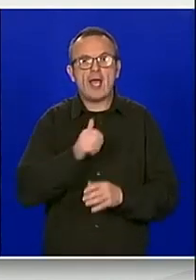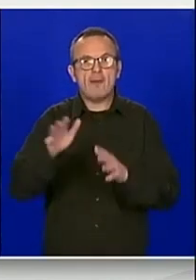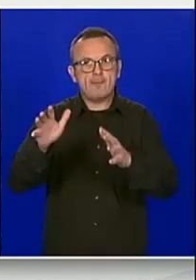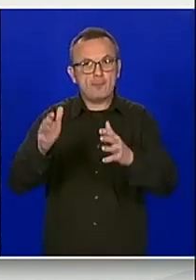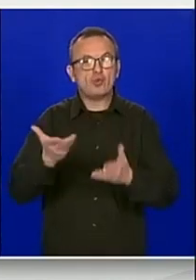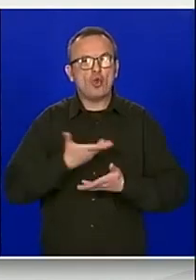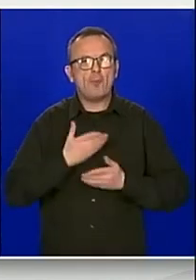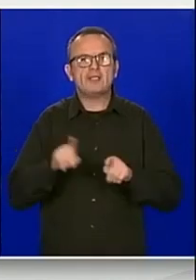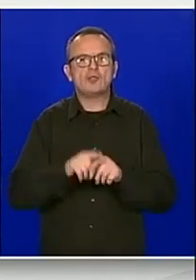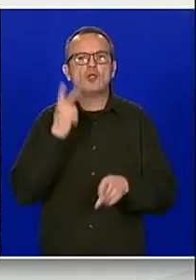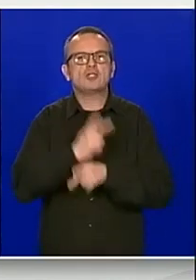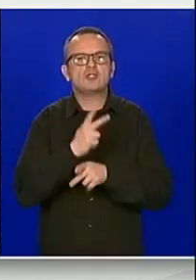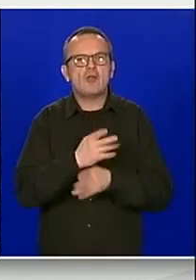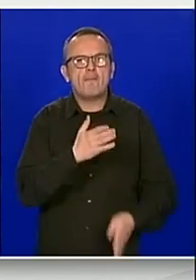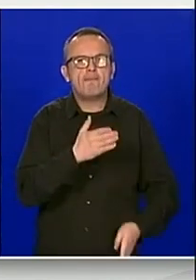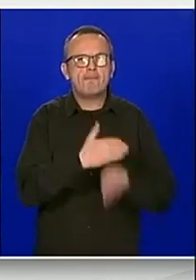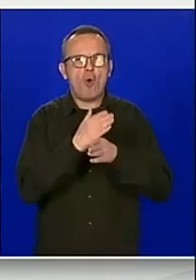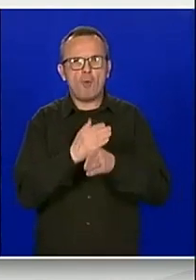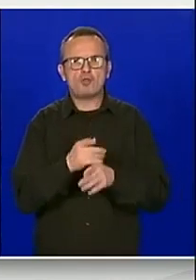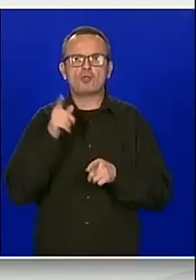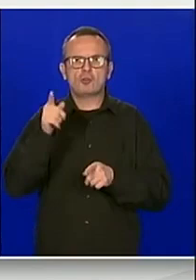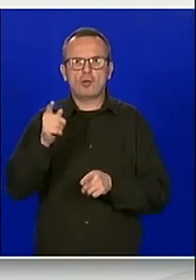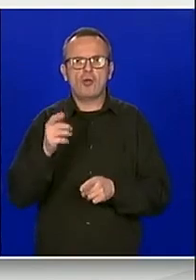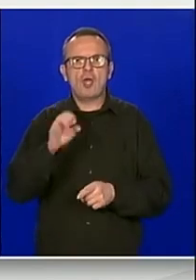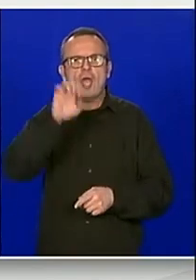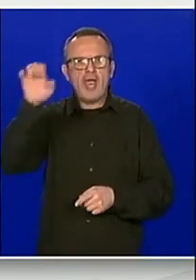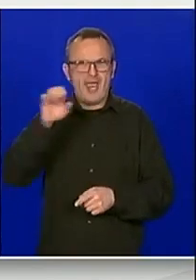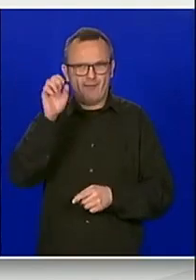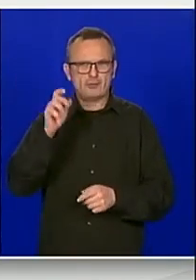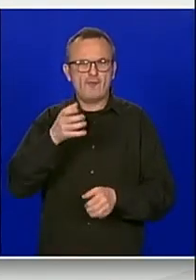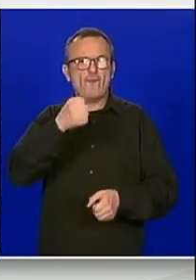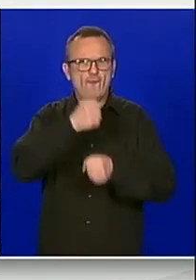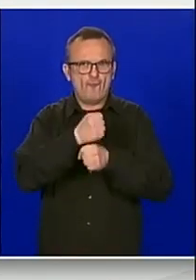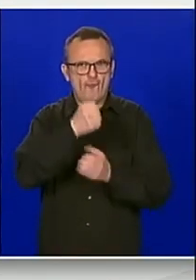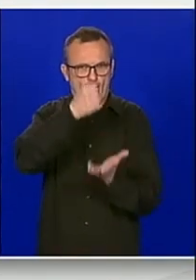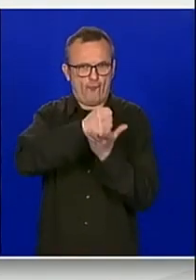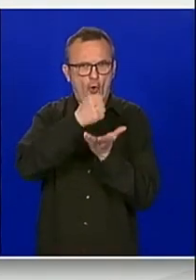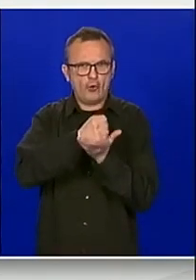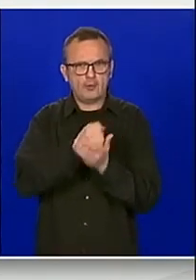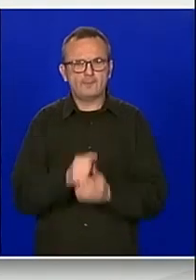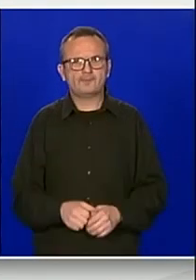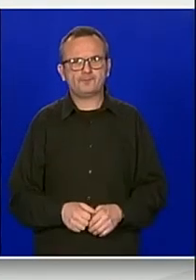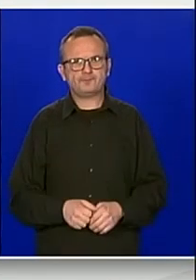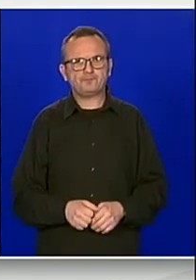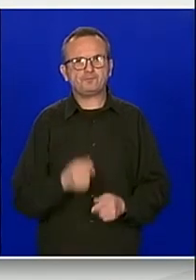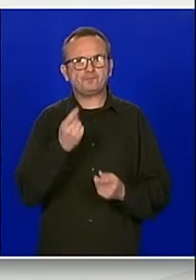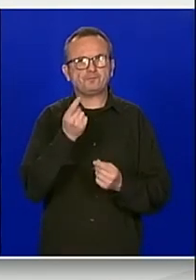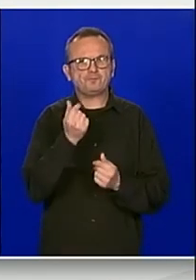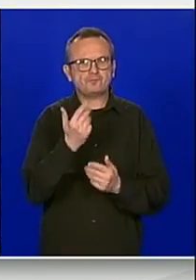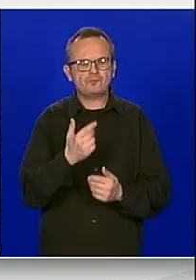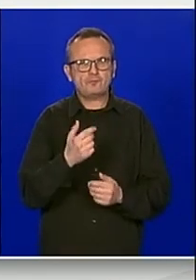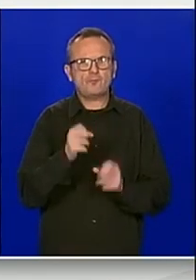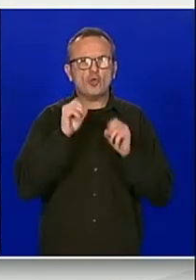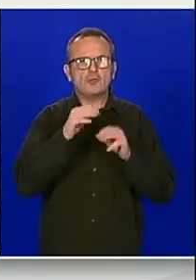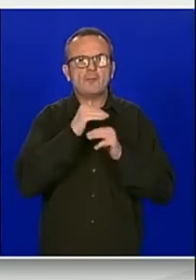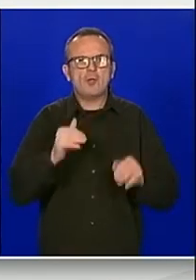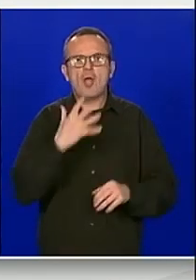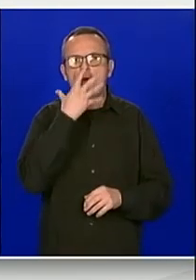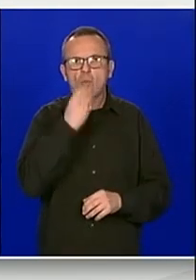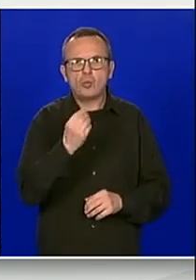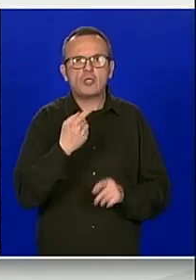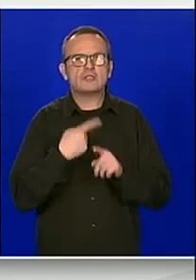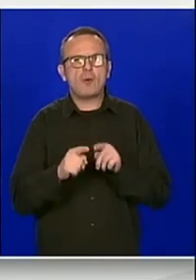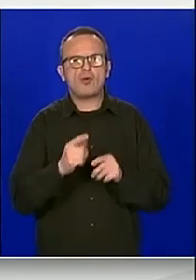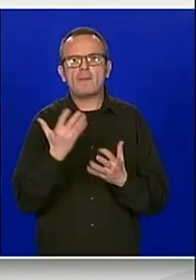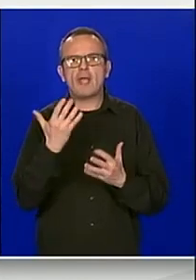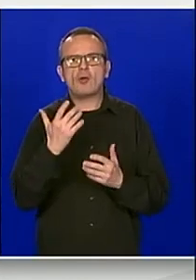državnu potporu prihodi od evropskih fondova. u okviru subvencije iz EU u visini od 18,2 milijuna kuna za nekoliko e